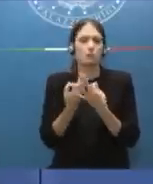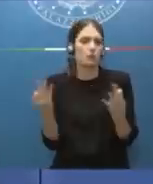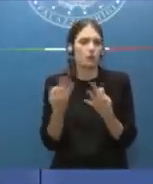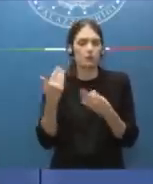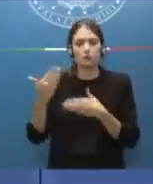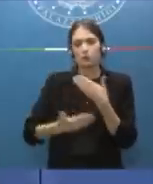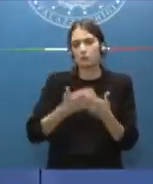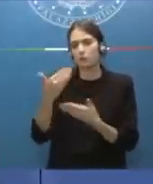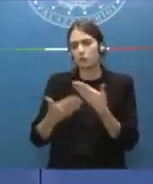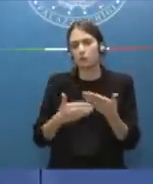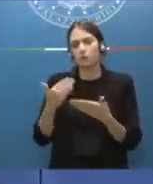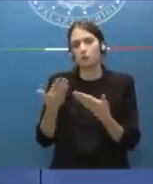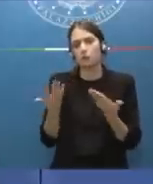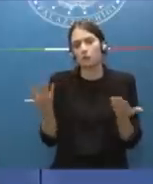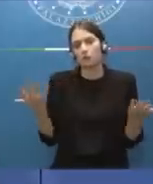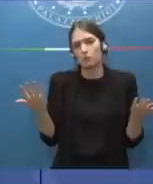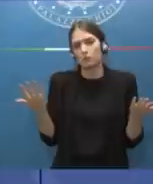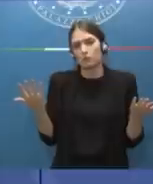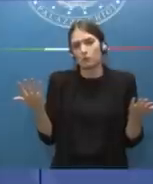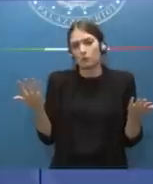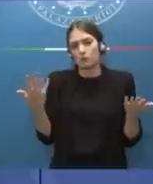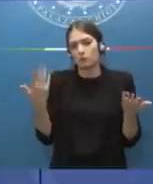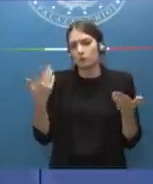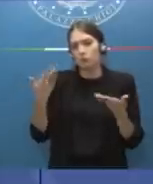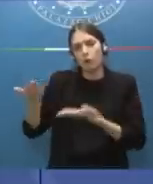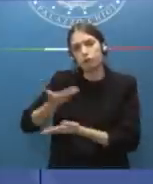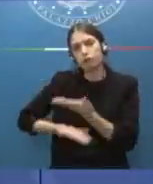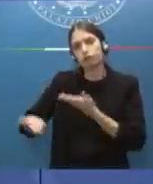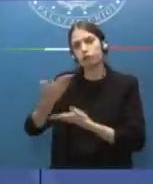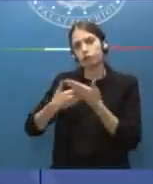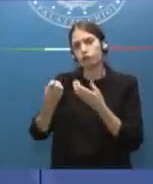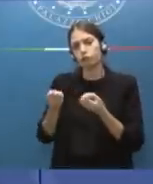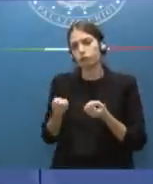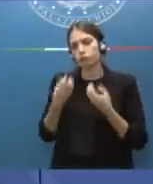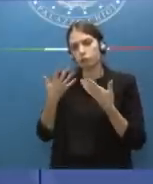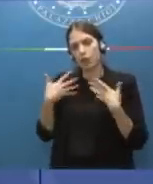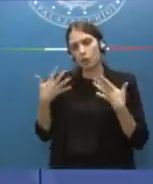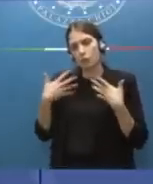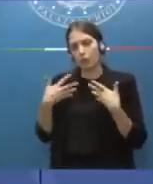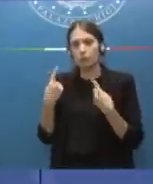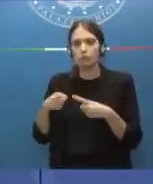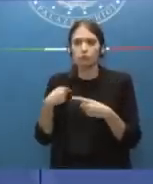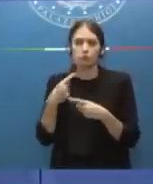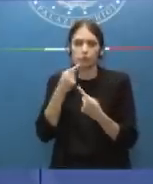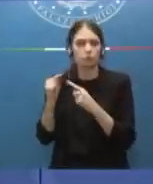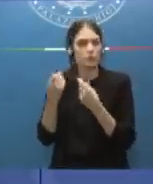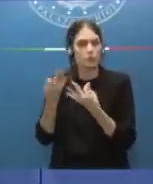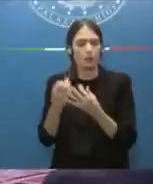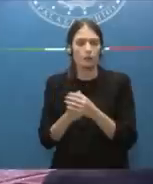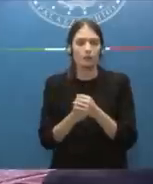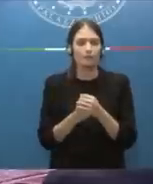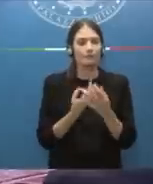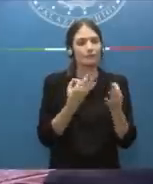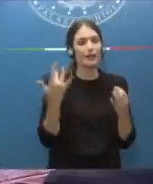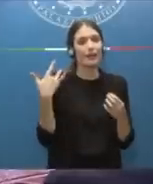con grande condivisione e con grande voglia di fare. Insomma, guardiamo molto al merito delle cose. Bene,